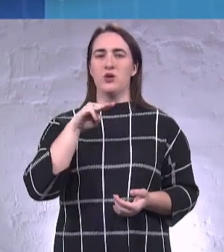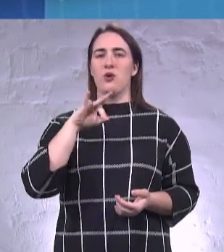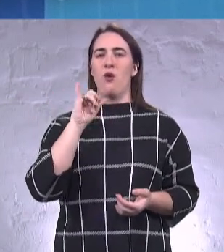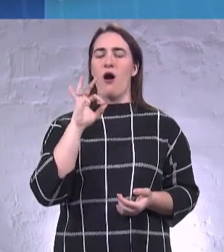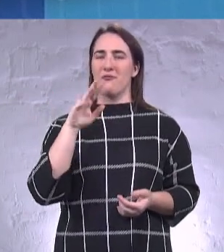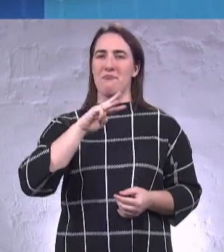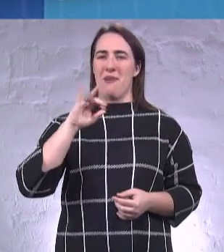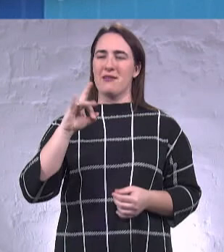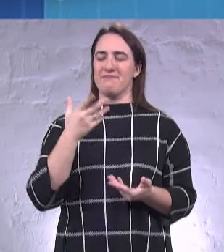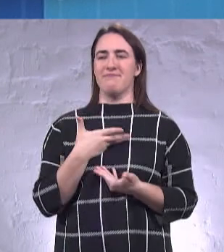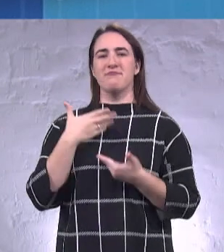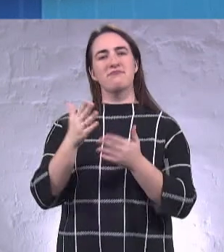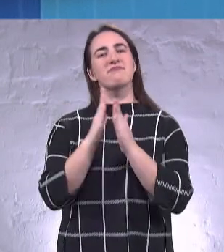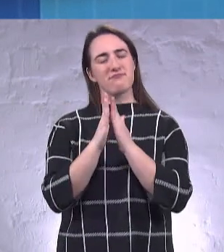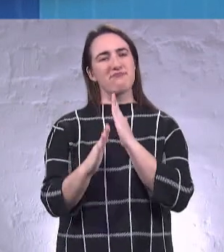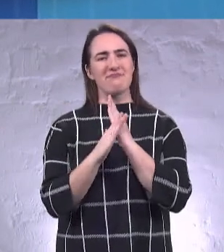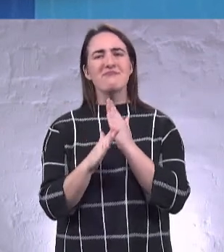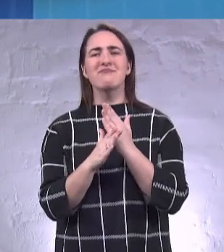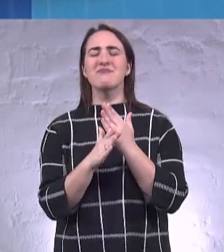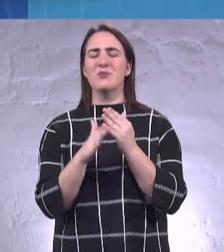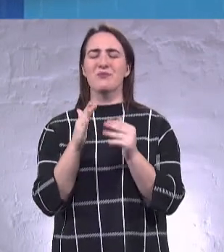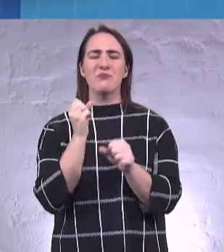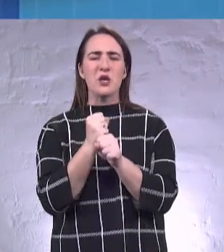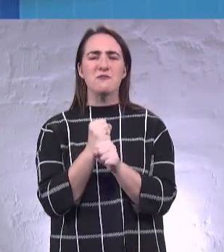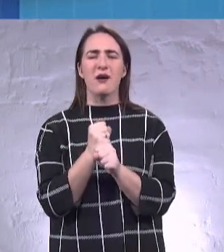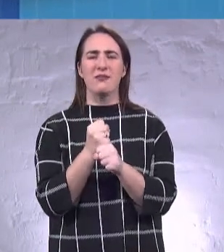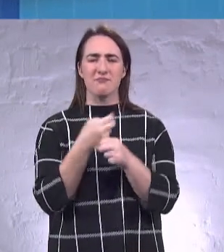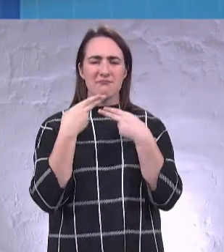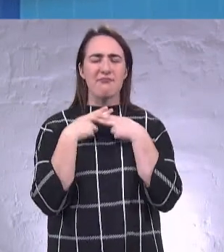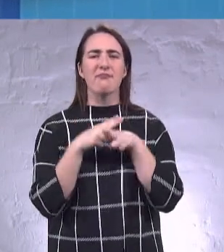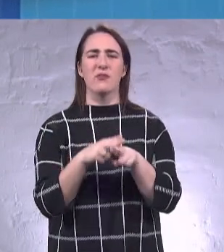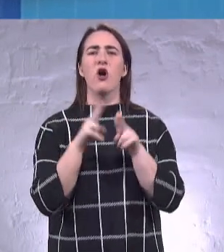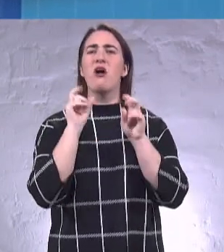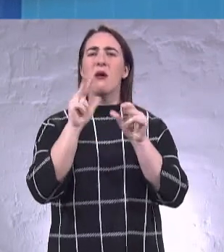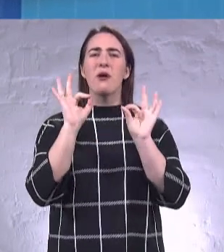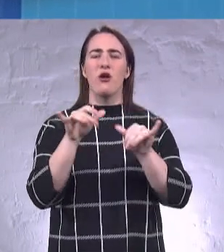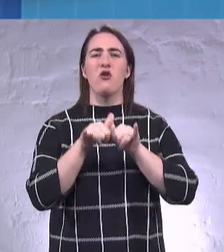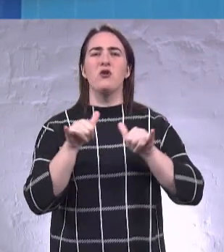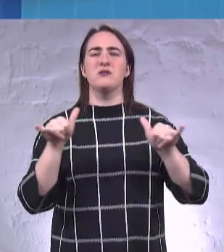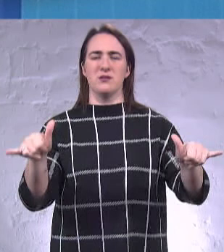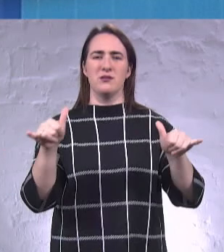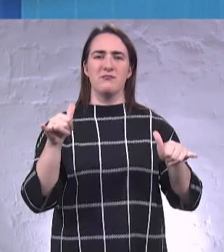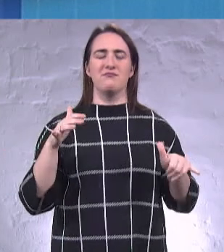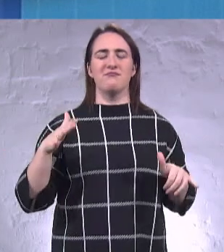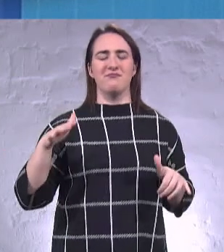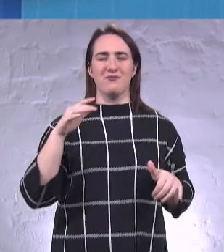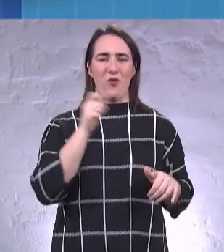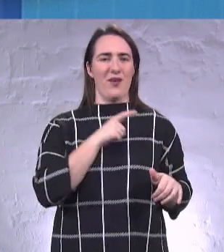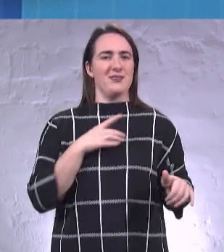допоможіть нам підпрацювати концепцію розвитку, зони пріоритетного розвитку.